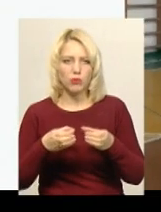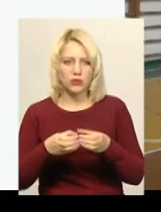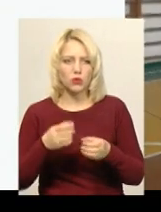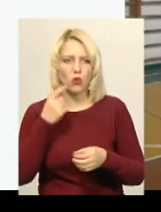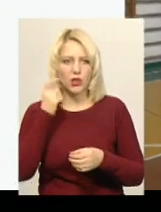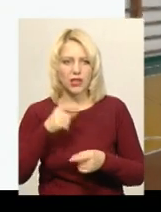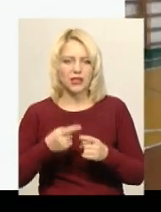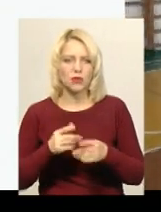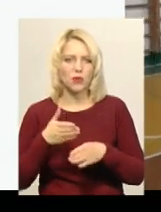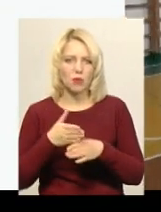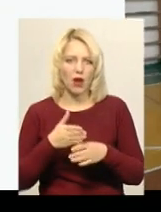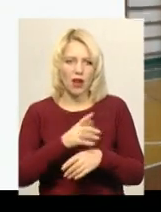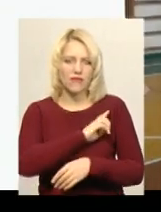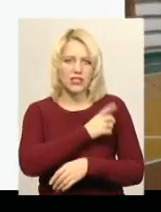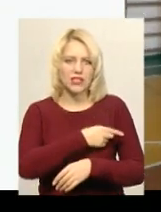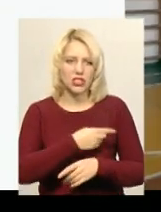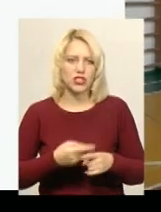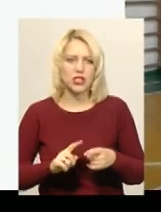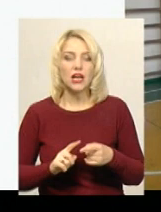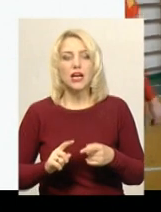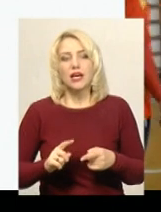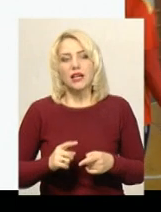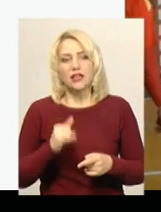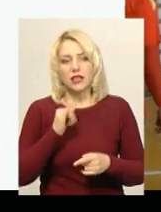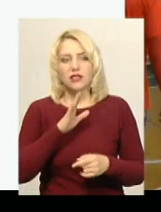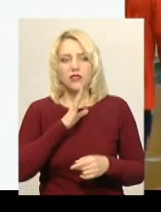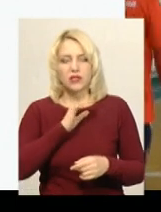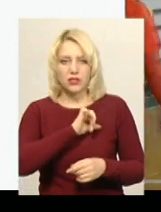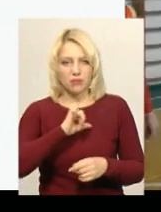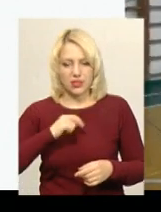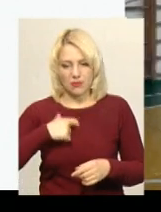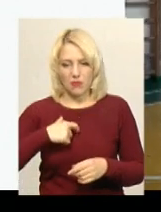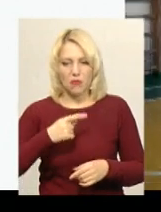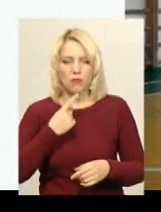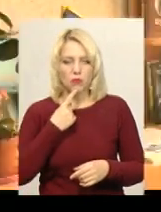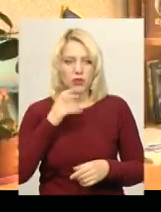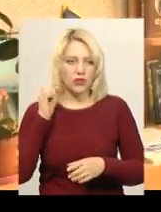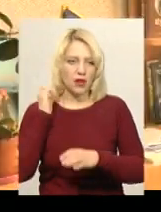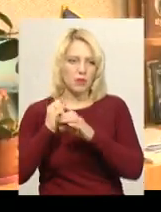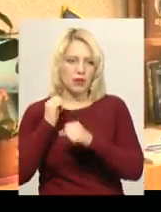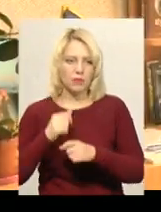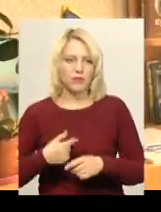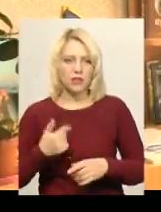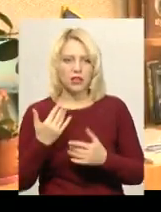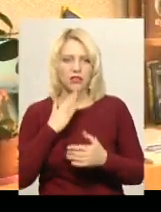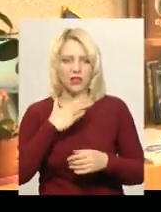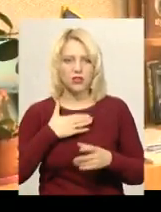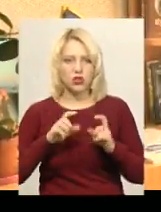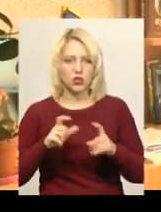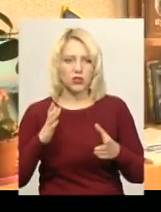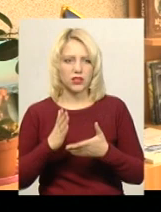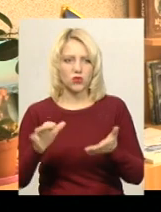активності школярів. Сьогодні, каже Ольга Горенко, вона й сама випробувала сили у переправленні на мотузках. Наша школа є учасником